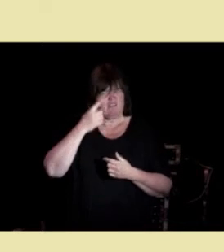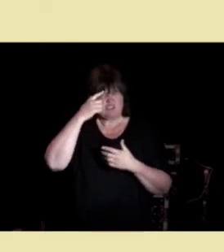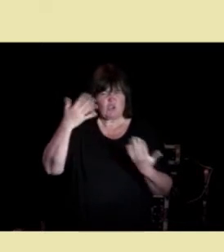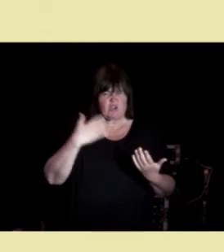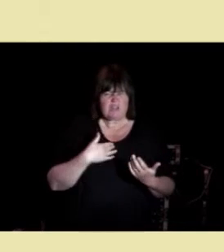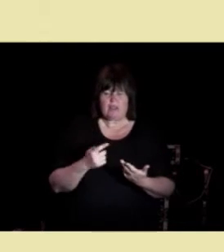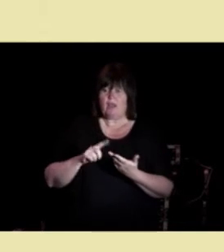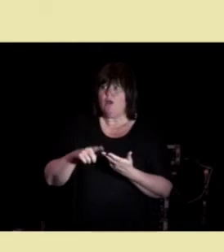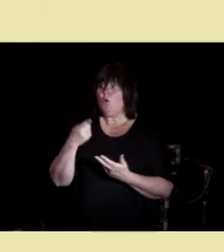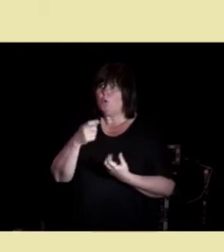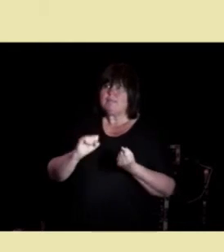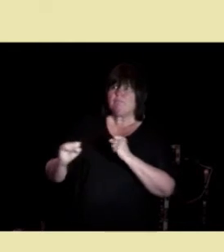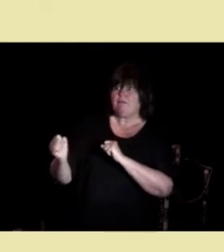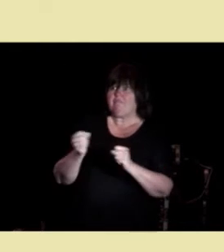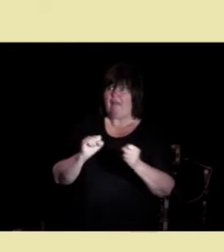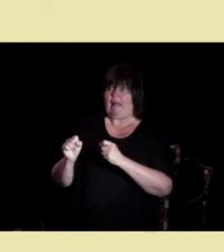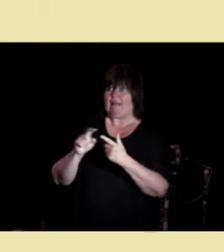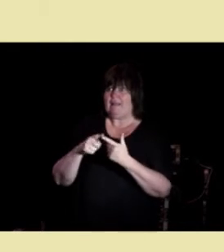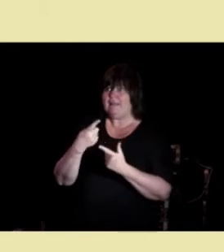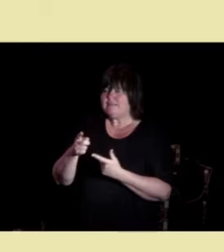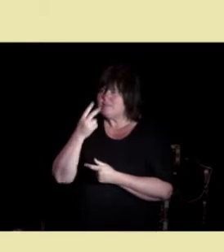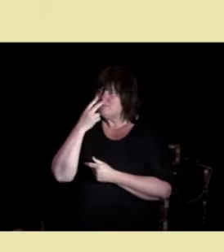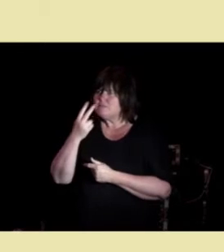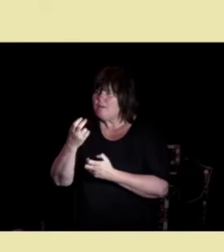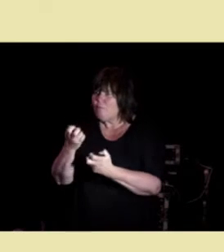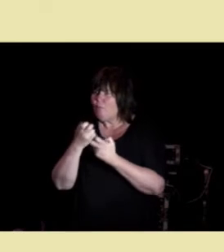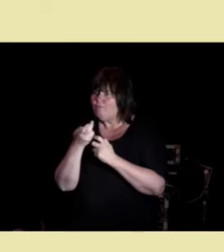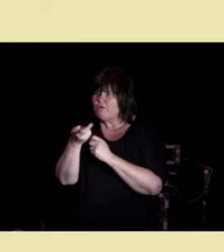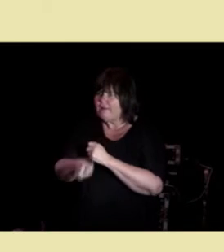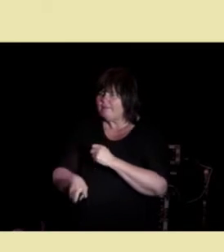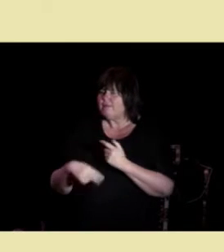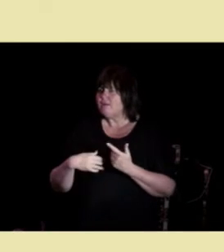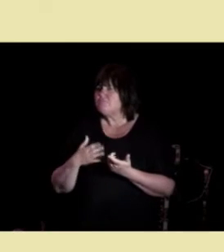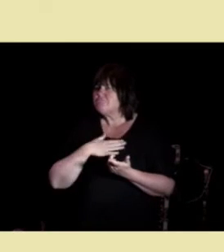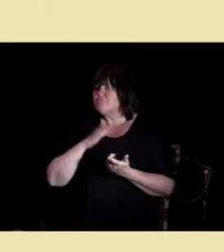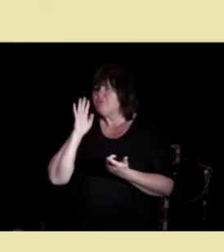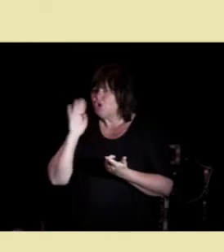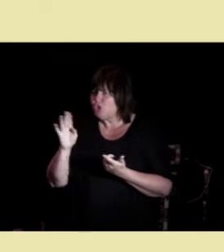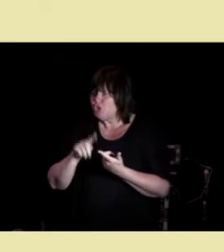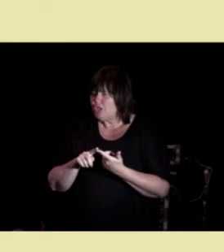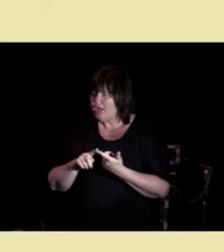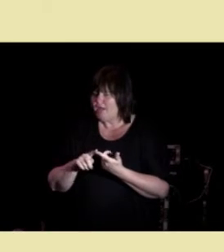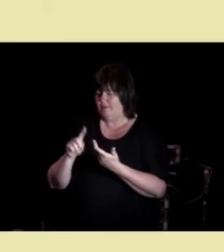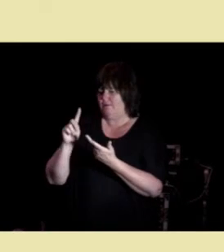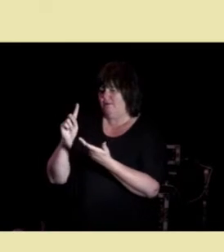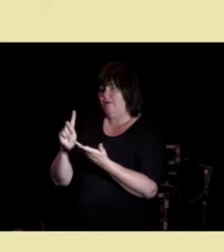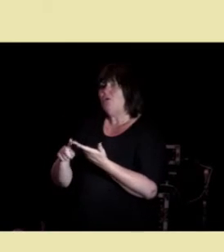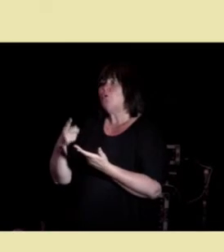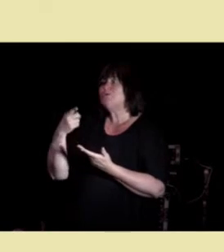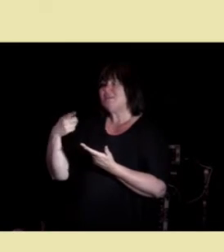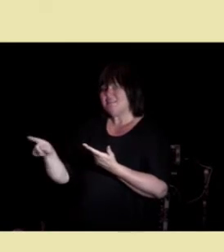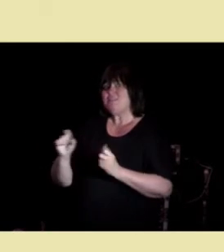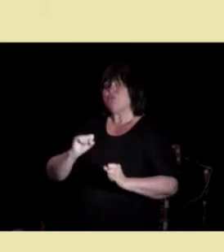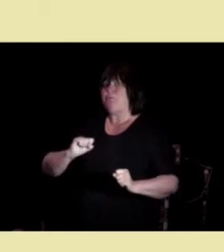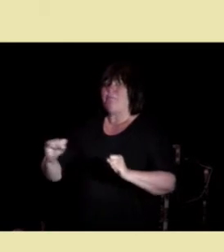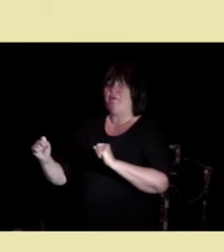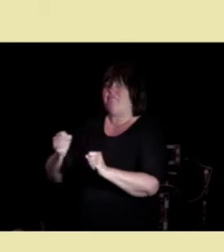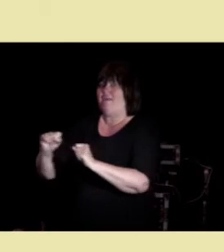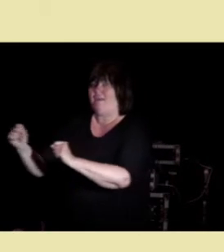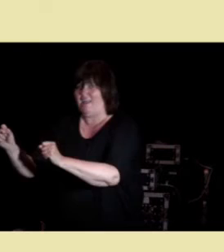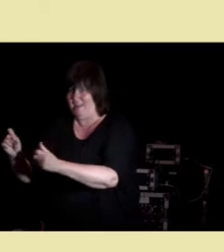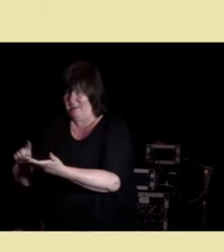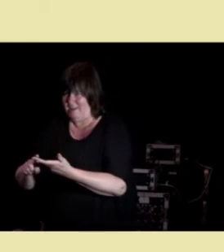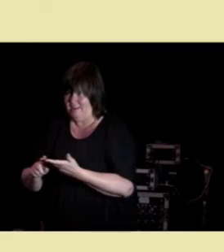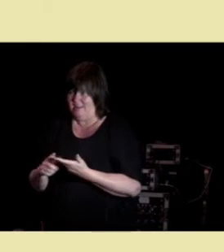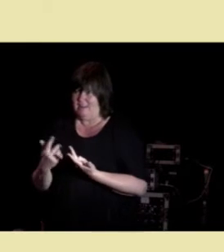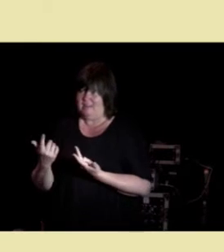de som ser at det er behov for endring, og som er villige til å lytte. Og så er det de som beveger. Og det er de